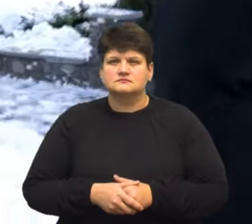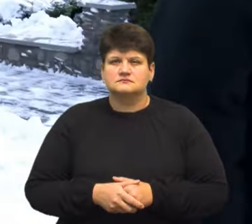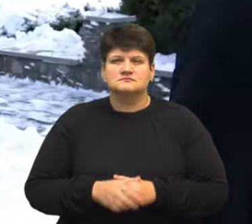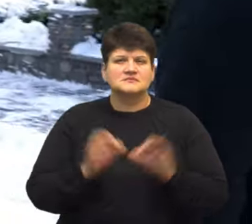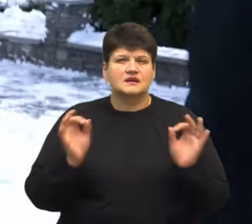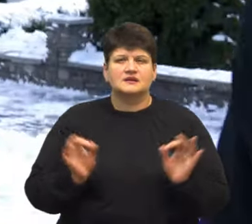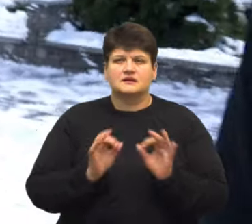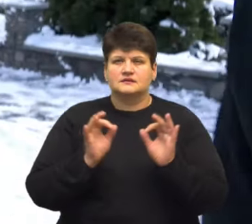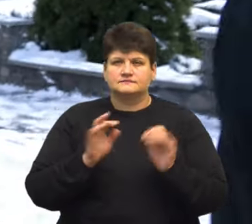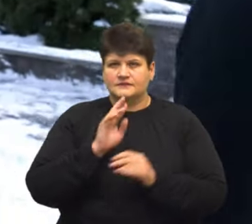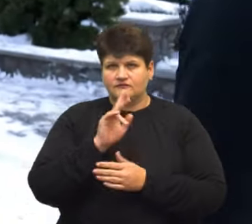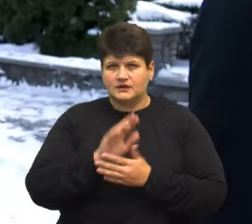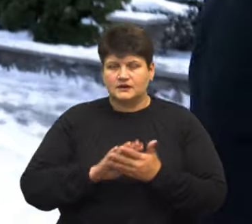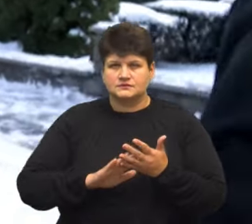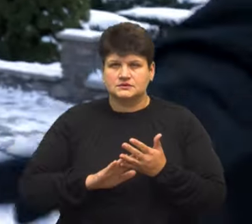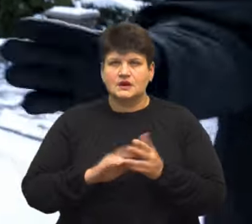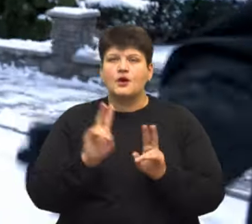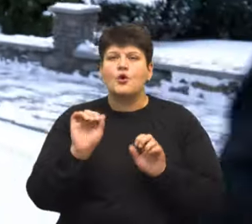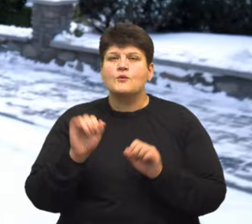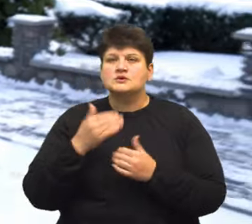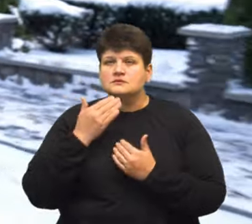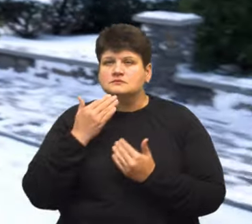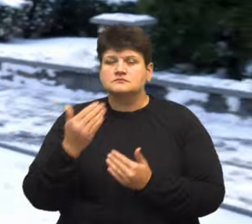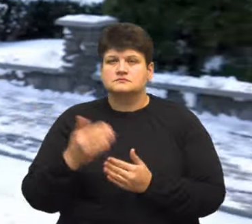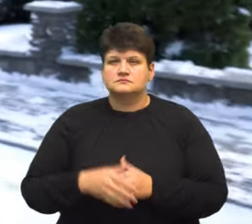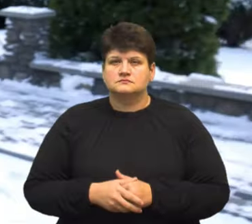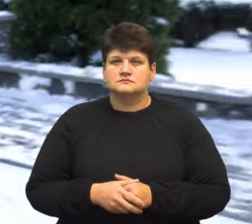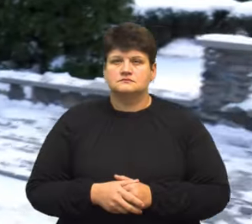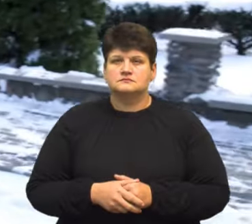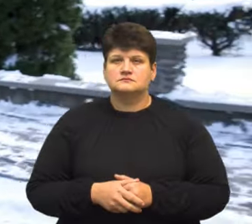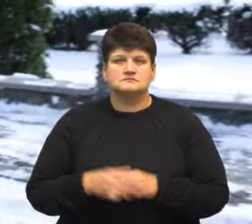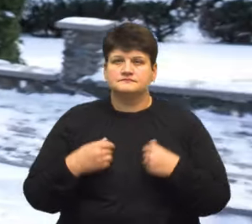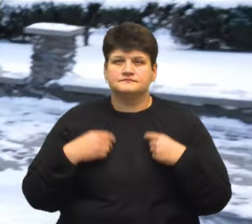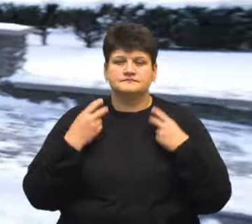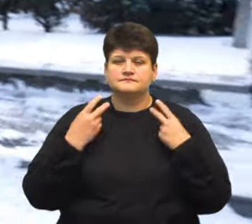не знаю. А до кого можна звернутися завтра? Не знаю.